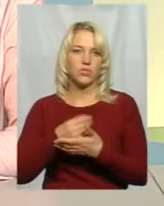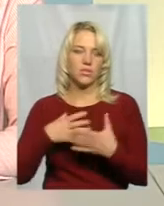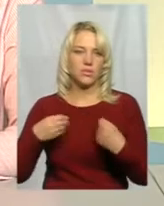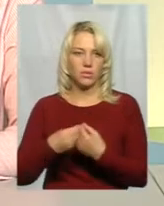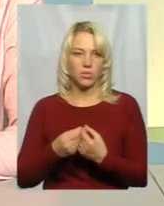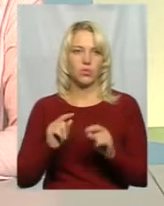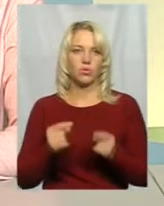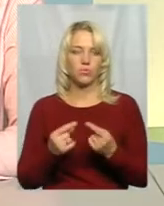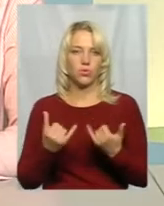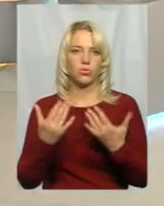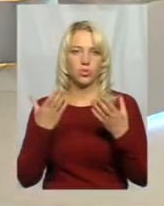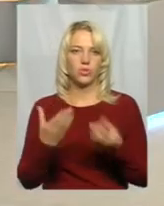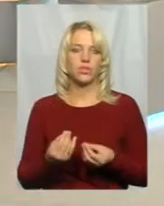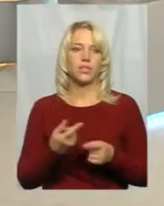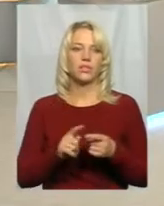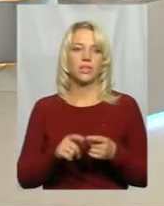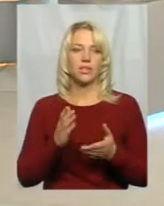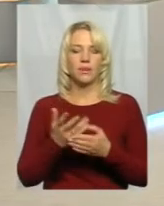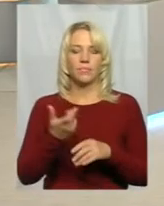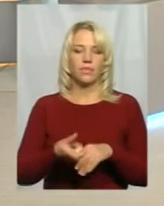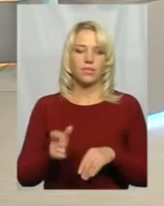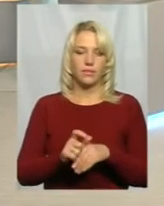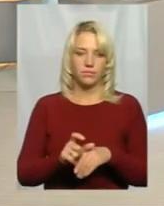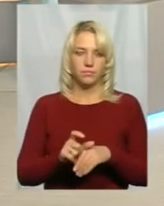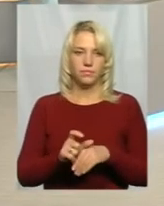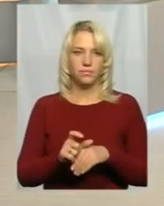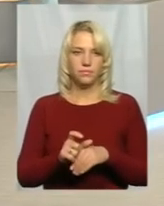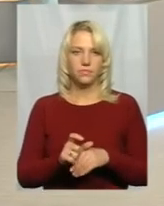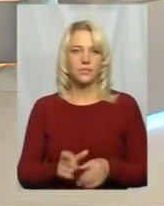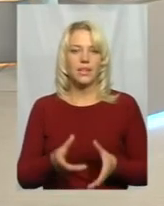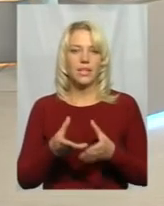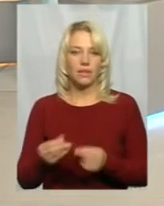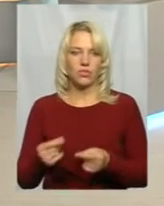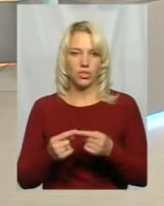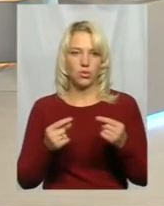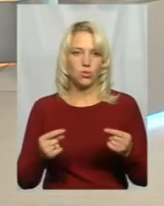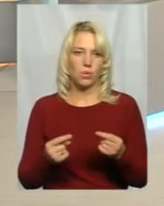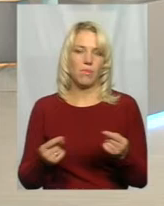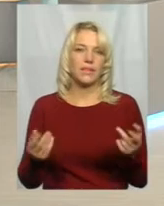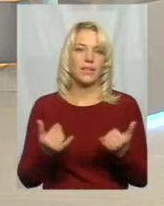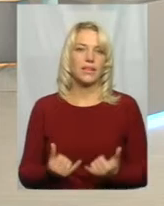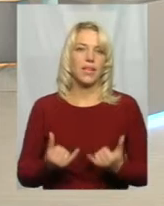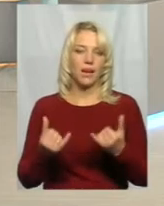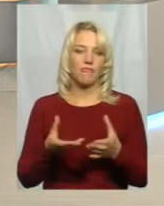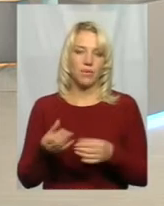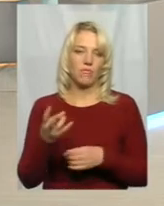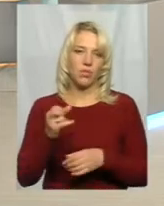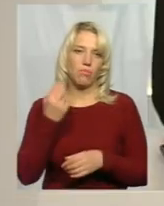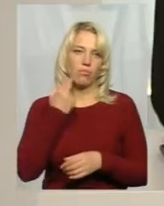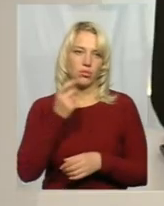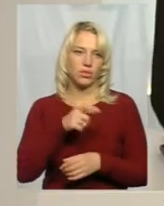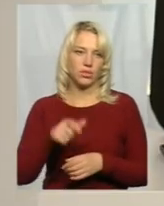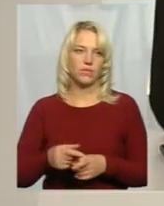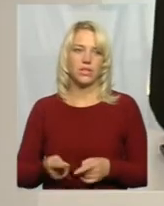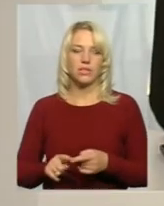Тому на сьогоднішній день це є два найдієвіших інструменти для впливу на боржників. І оцей